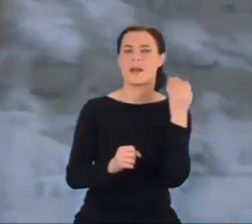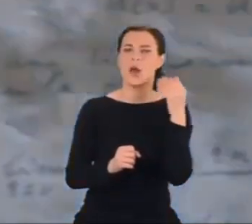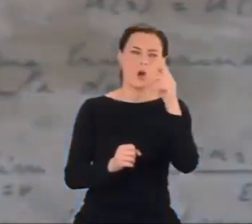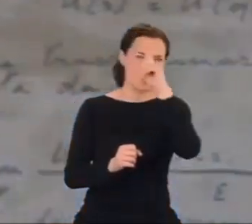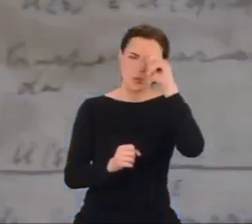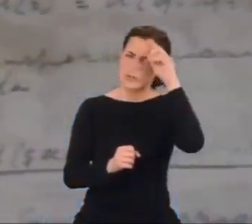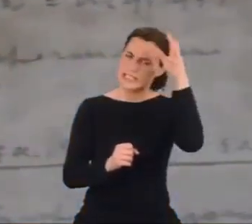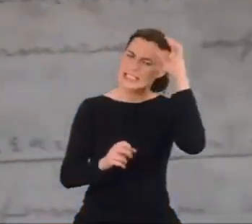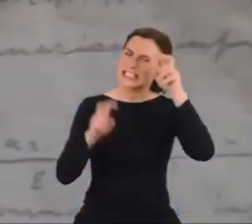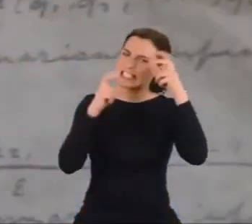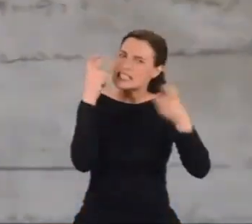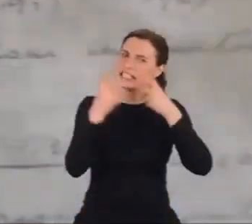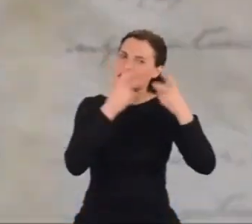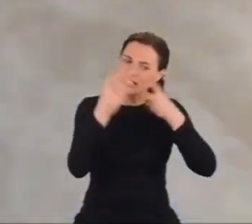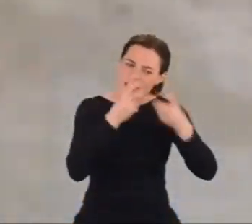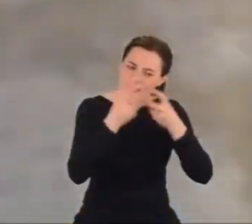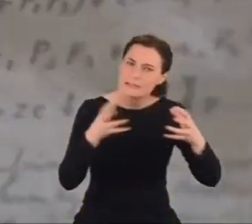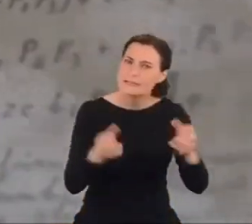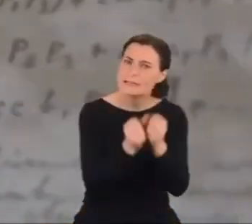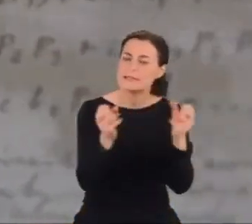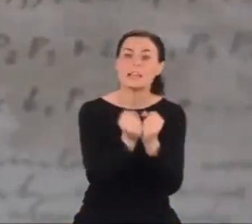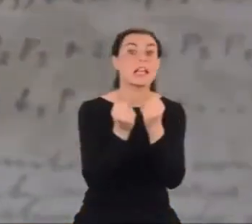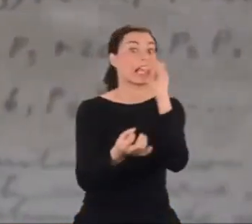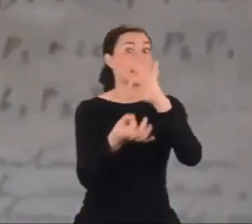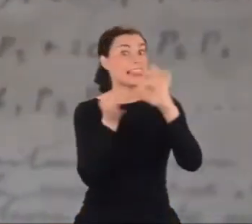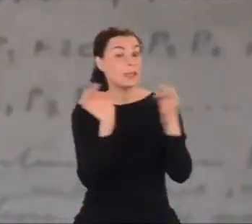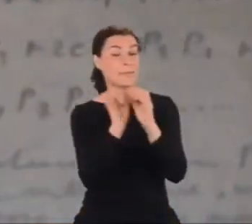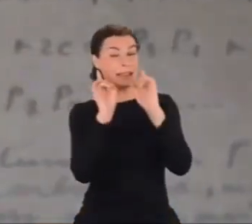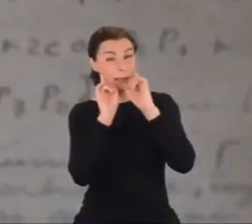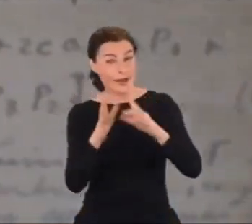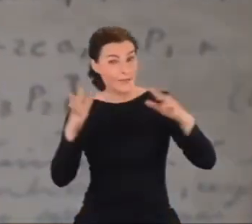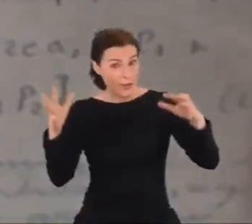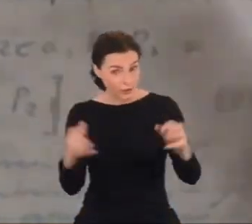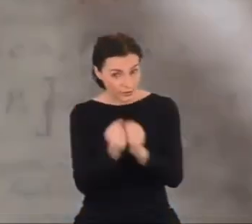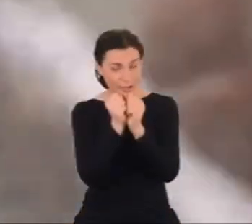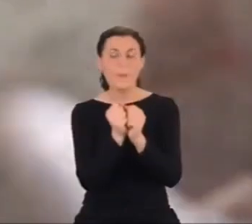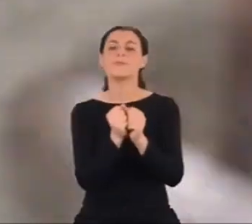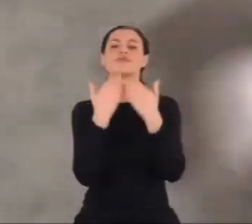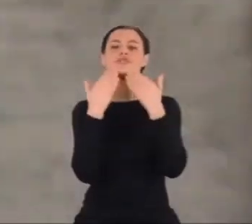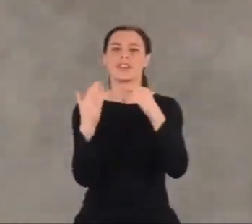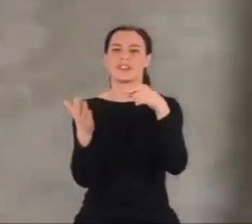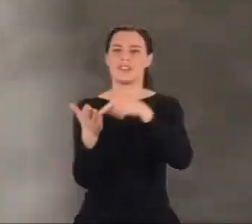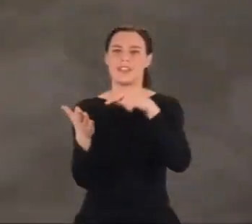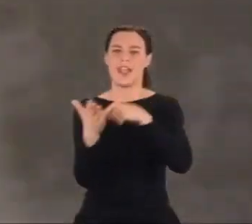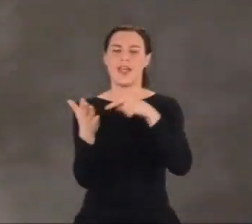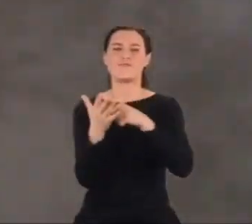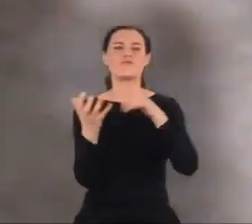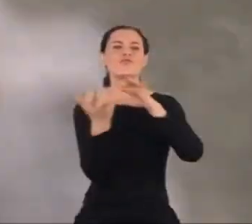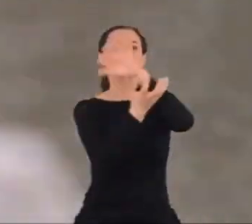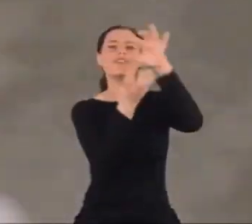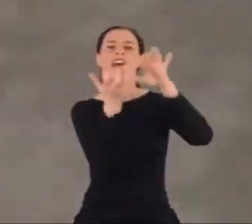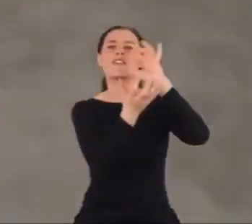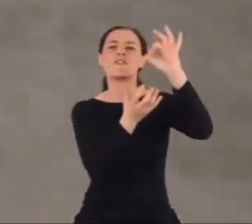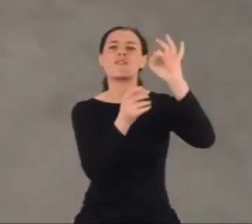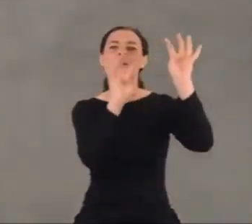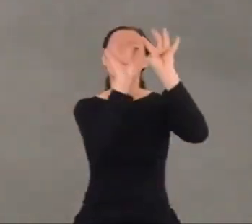szukają, bo ich odkrycie pozwoliłoby wyjaśnić niektóre zagadki wszechświata.